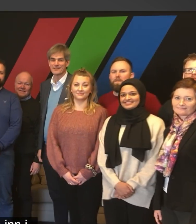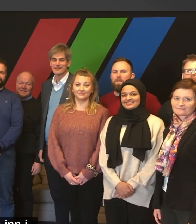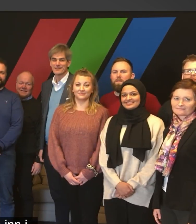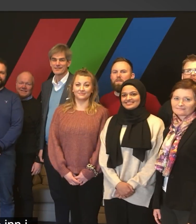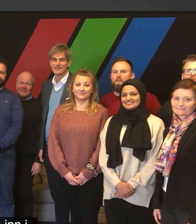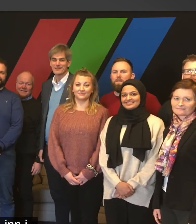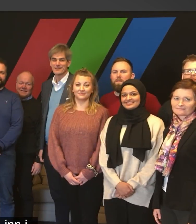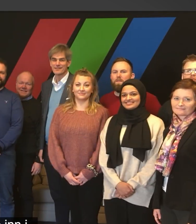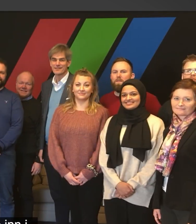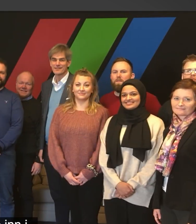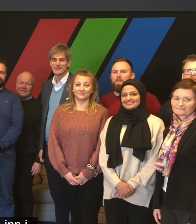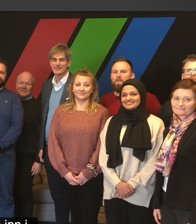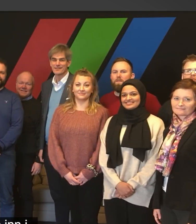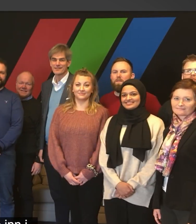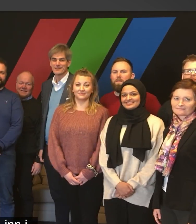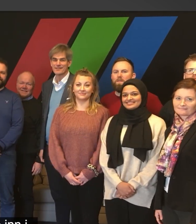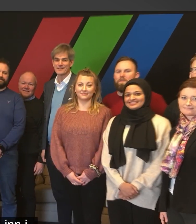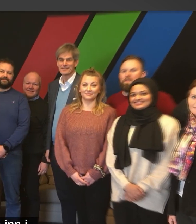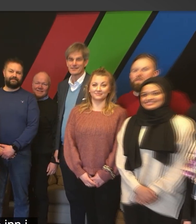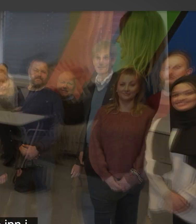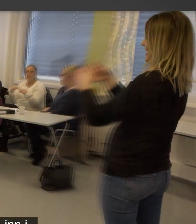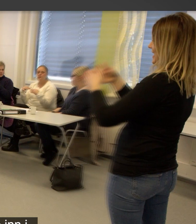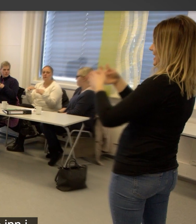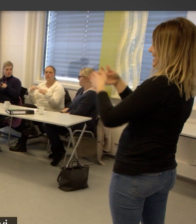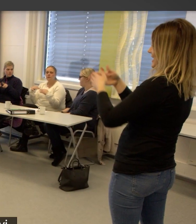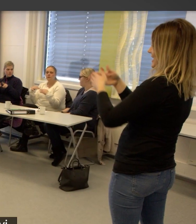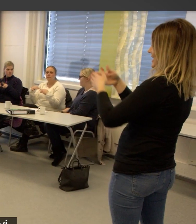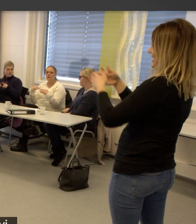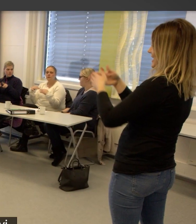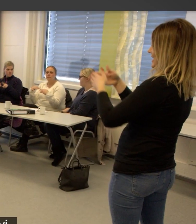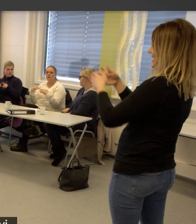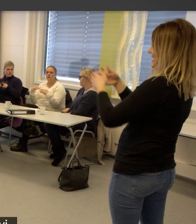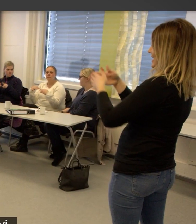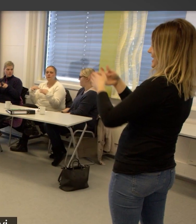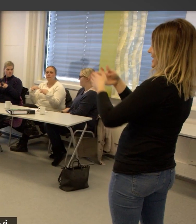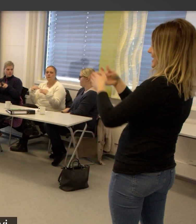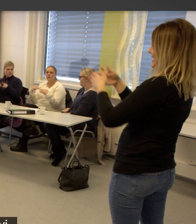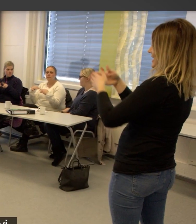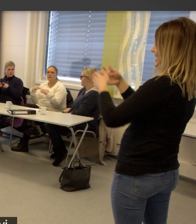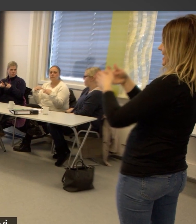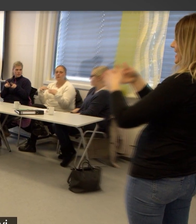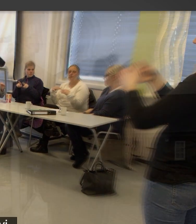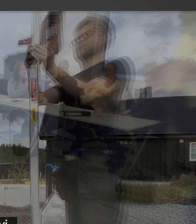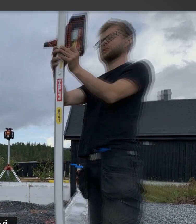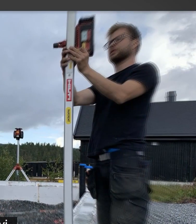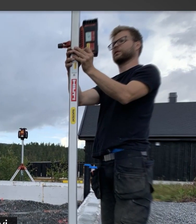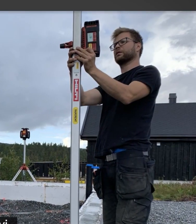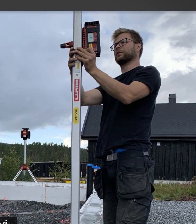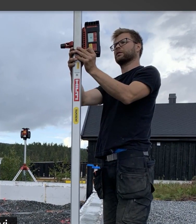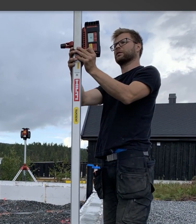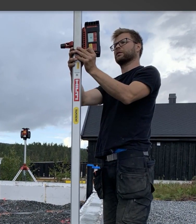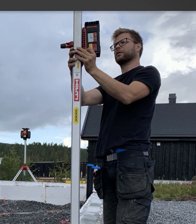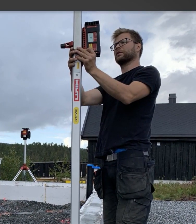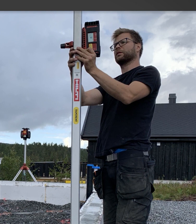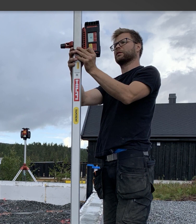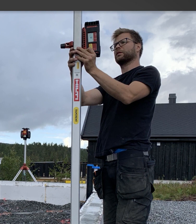passet verken inn i et filmselskap eller byggfirma, så dermed etablerte vi NTS Kompetanse i 2017.